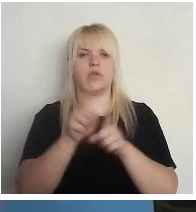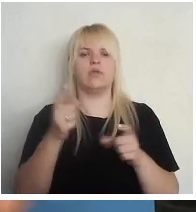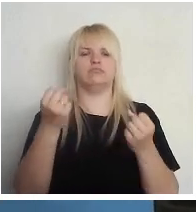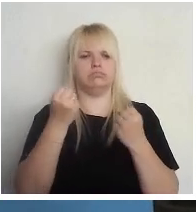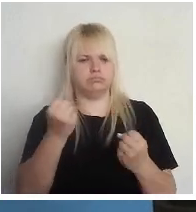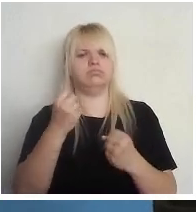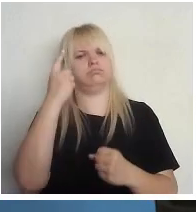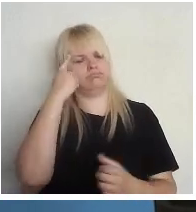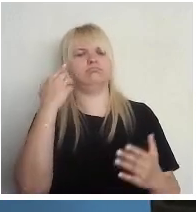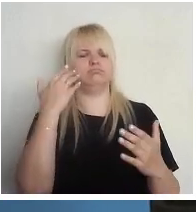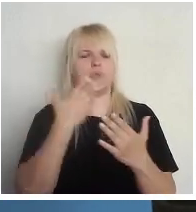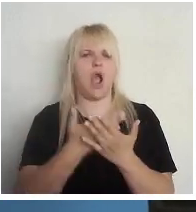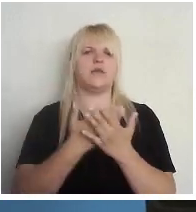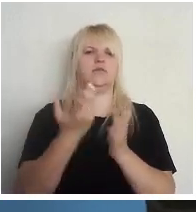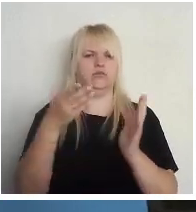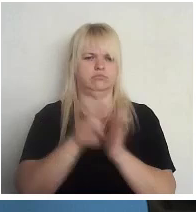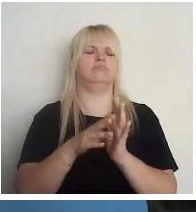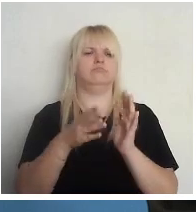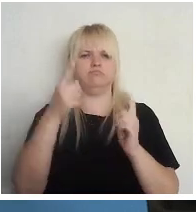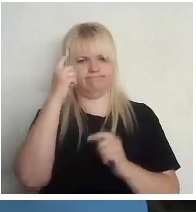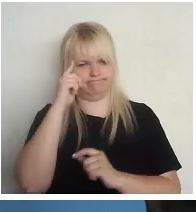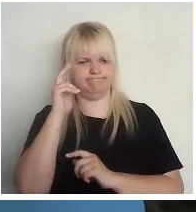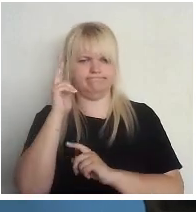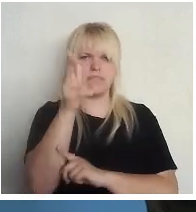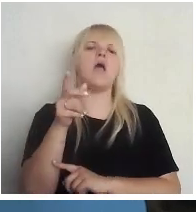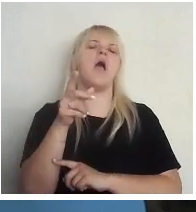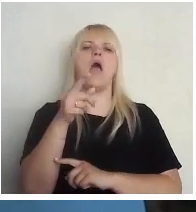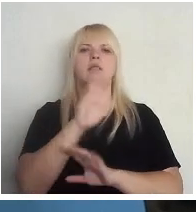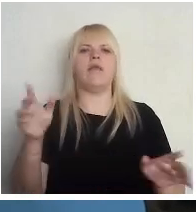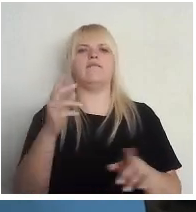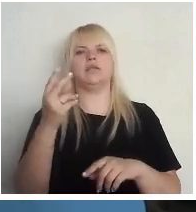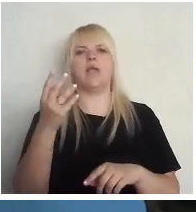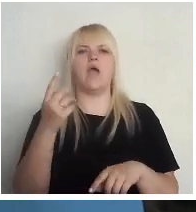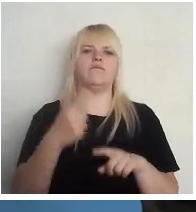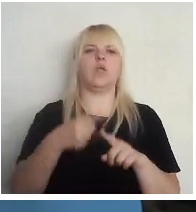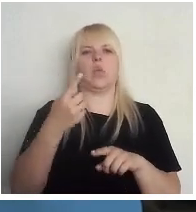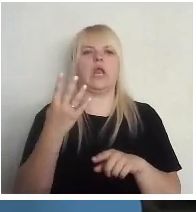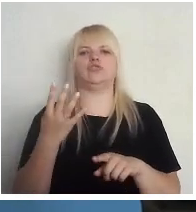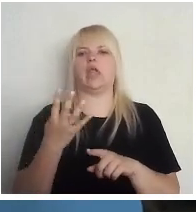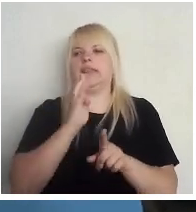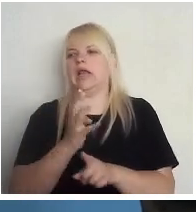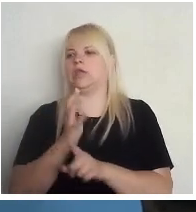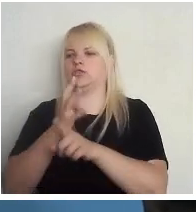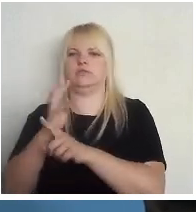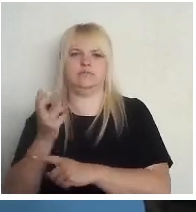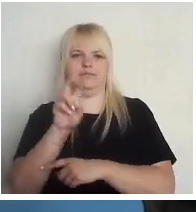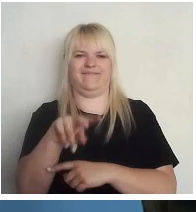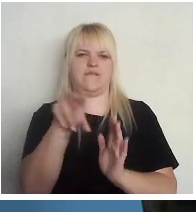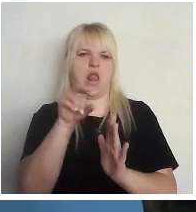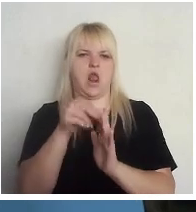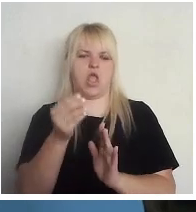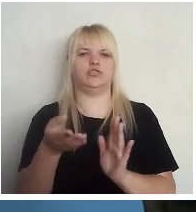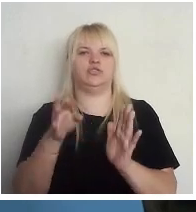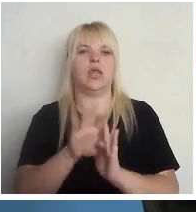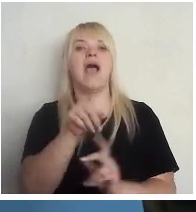aktivitāti šajos demokrātijas procesos, nevis tikai reizi, četros gados aiziet uz vēlēšanām. tā tad, manuprāt, tas arī